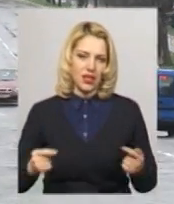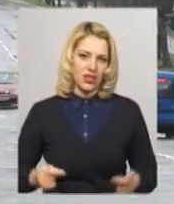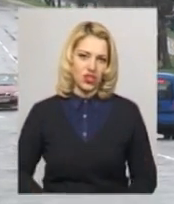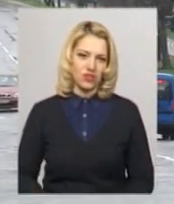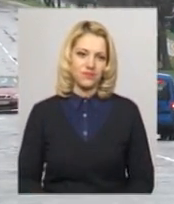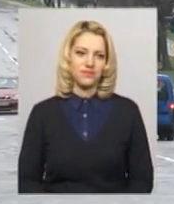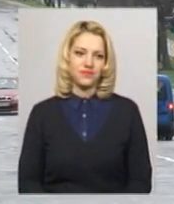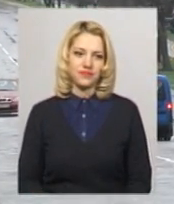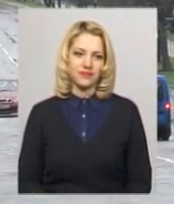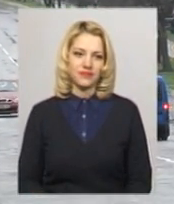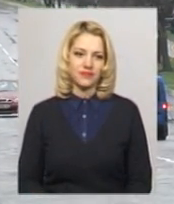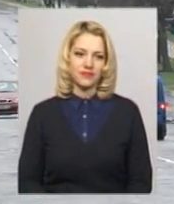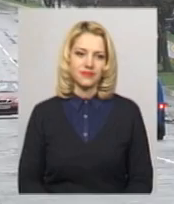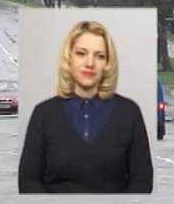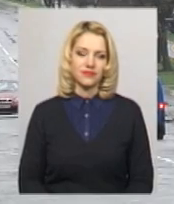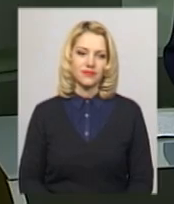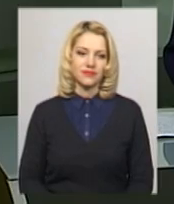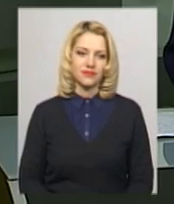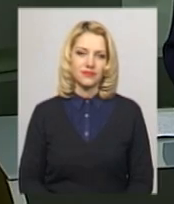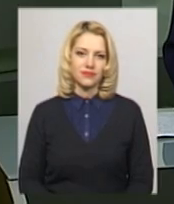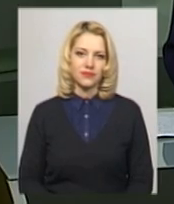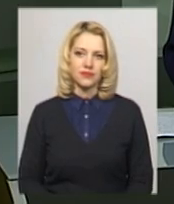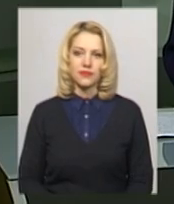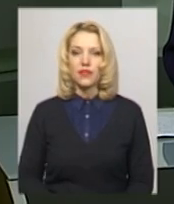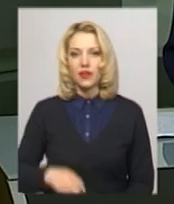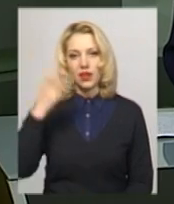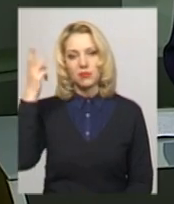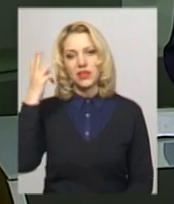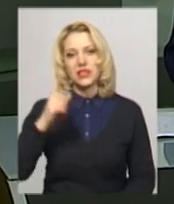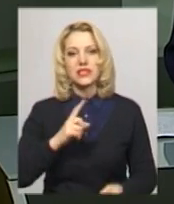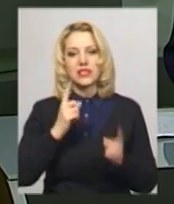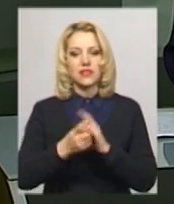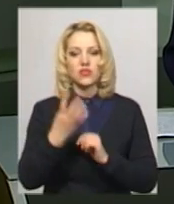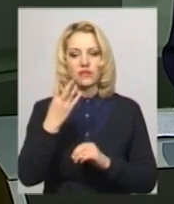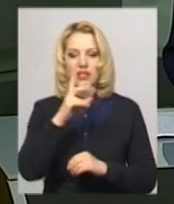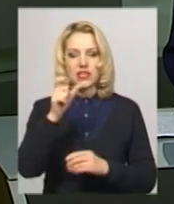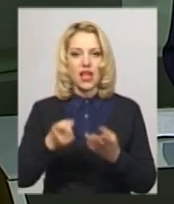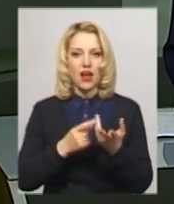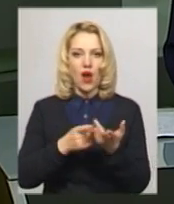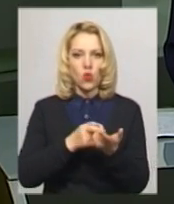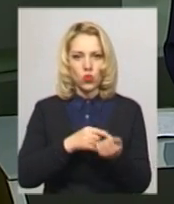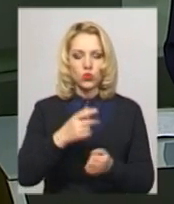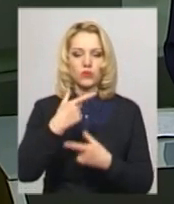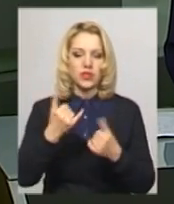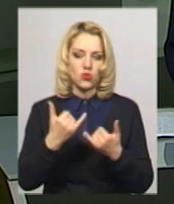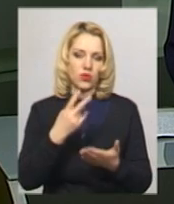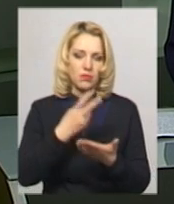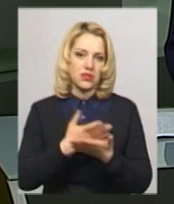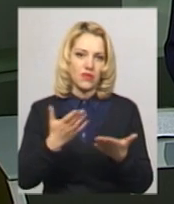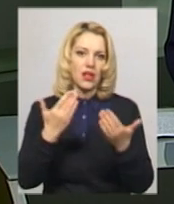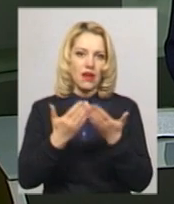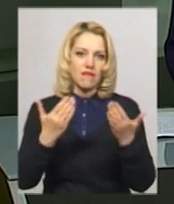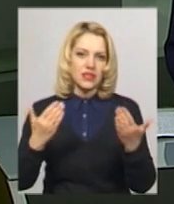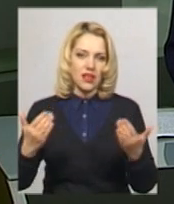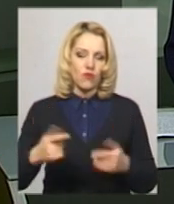Олександр Горішевський, Новини, Поділля, Центр. Хмельницький став четвертим за рахунком містом, де сьогодні презентували виставку «Наступність